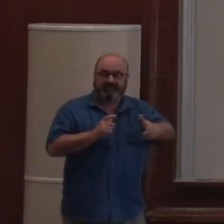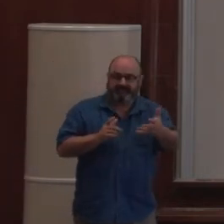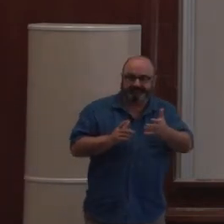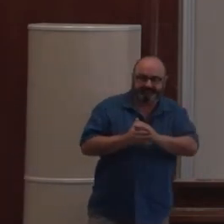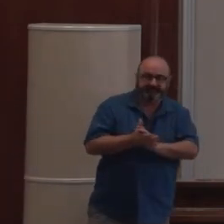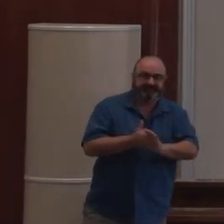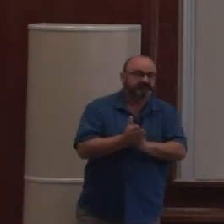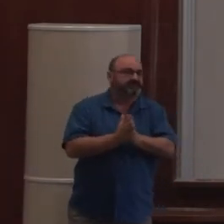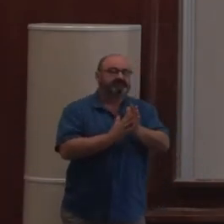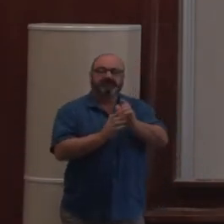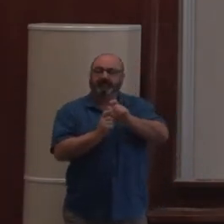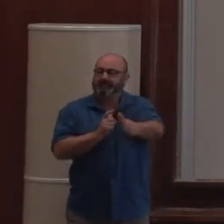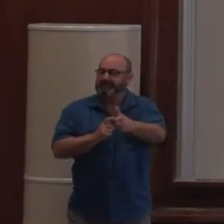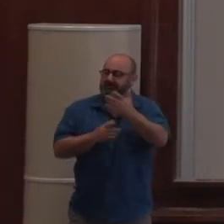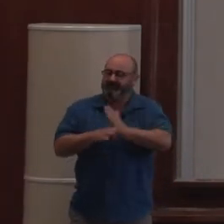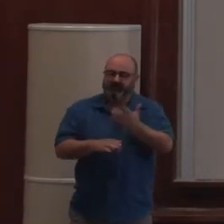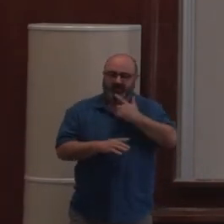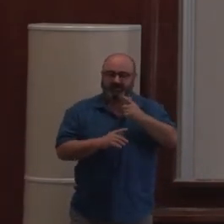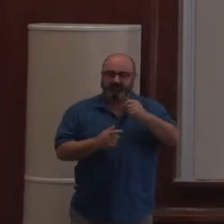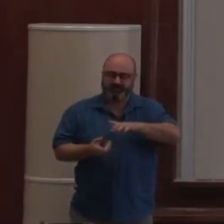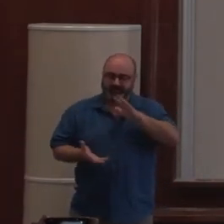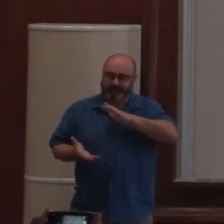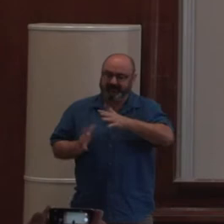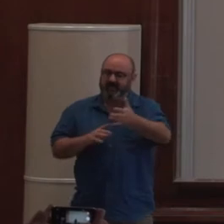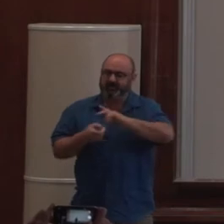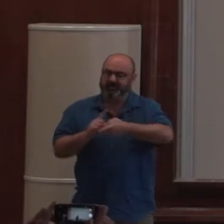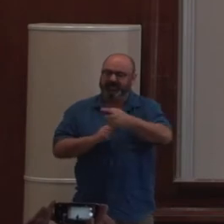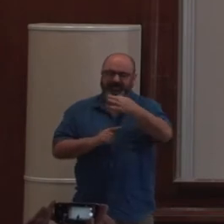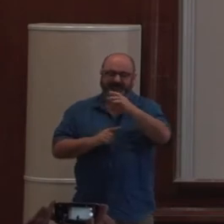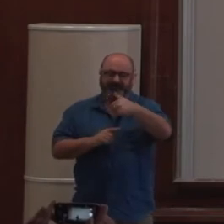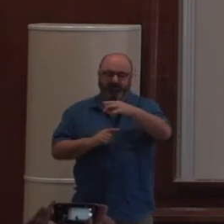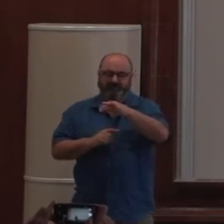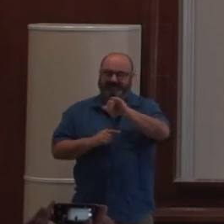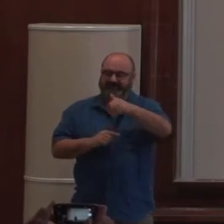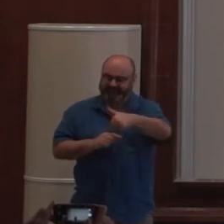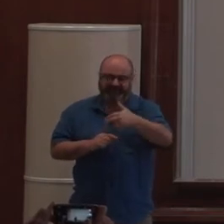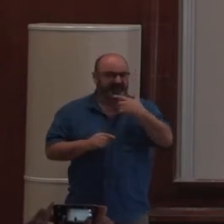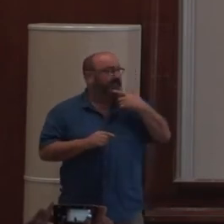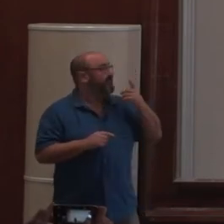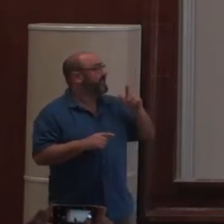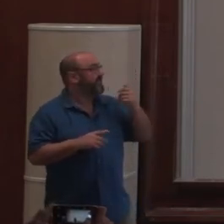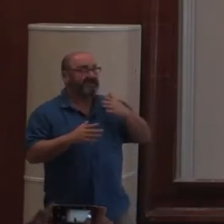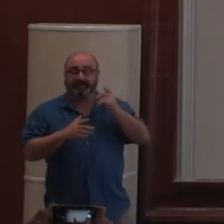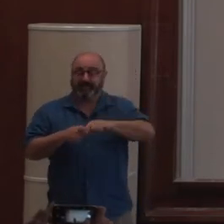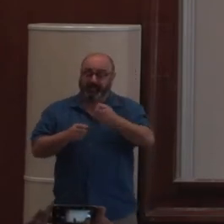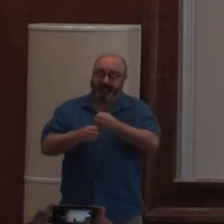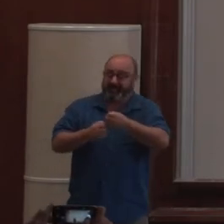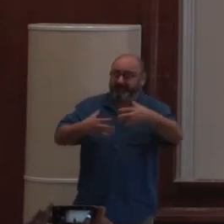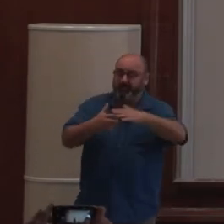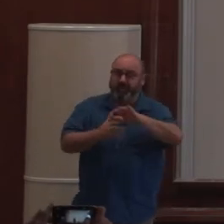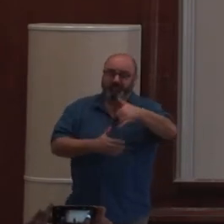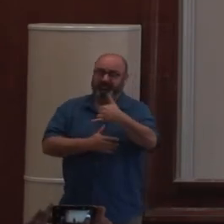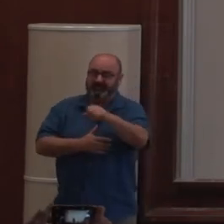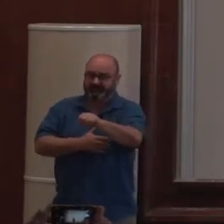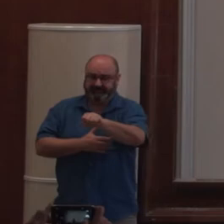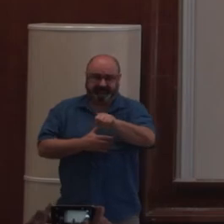Très clairement, la suite, c'est le passage au front-end. C'est-à aux technologies front, donc le développement en JavaScript, l'usage